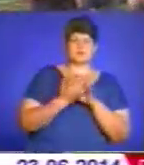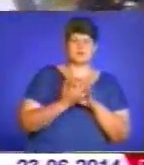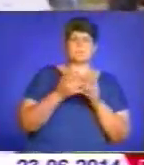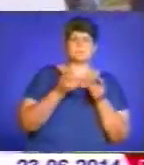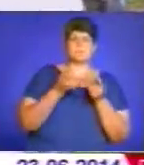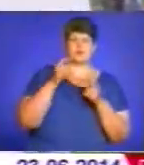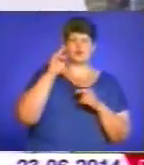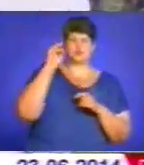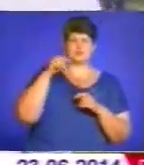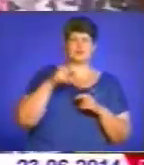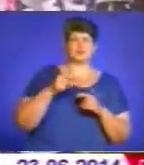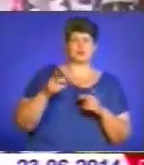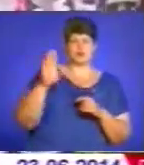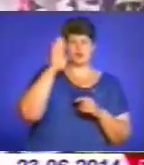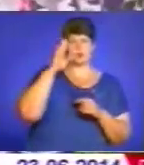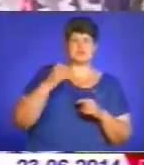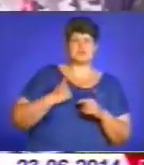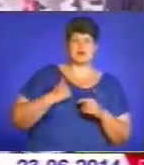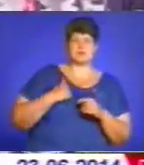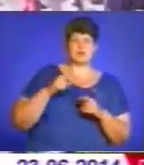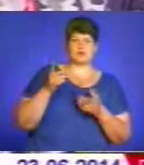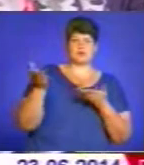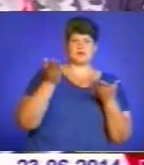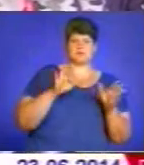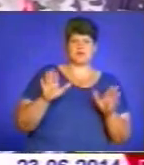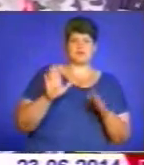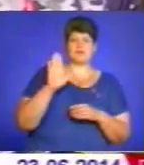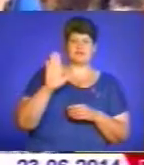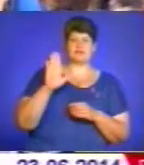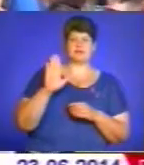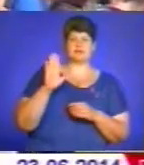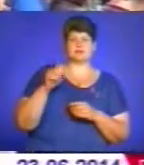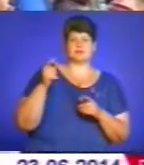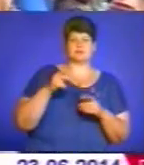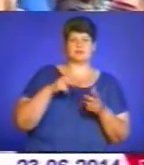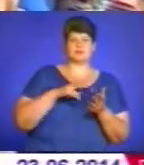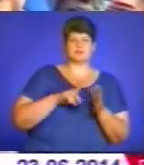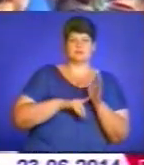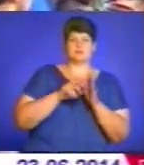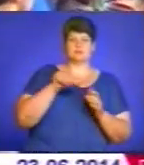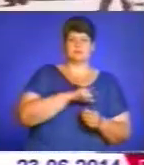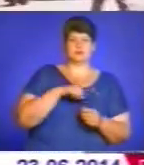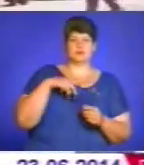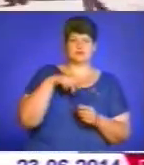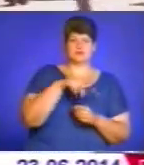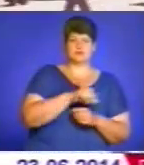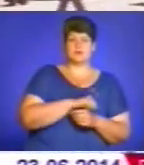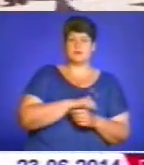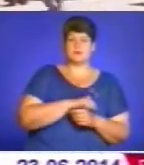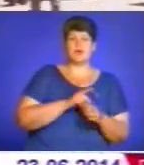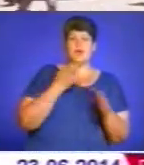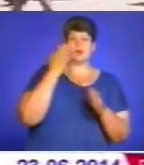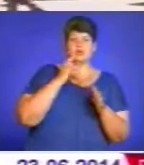хто знав, що хлопець в армії, адже його не призивали. Віктор на захист батьківщини став добровільно. Коли почалися